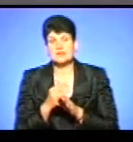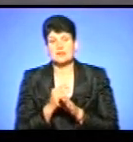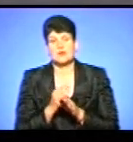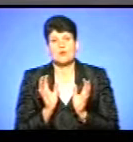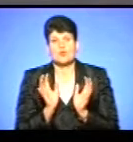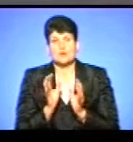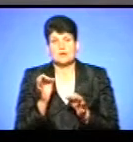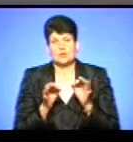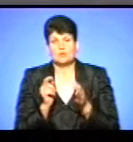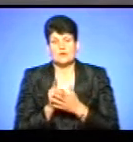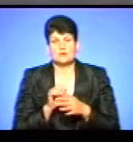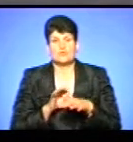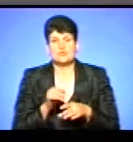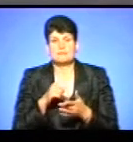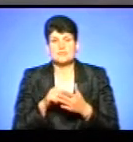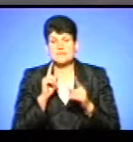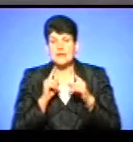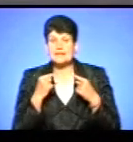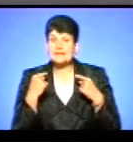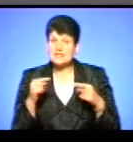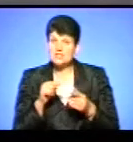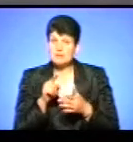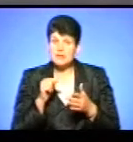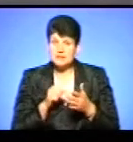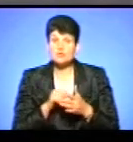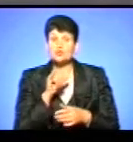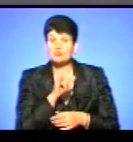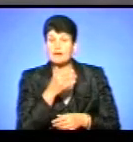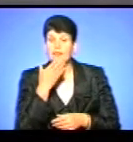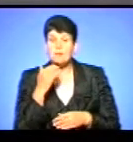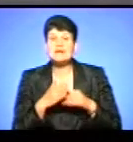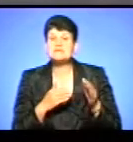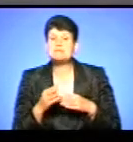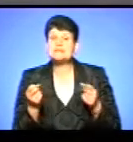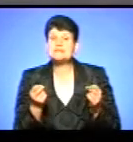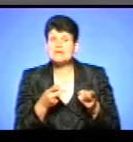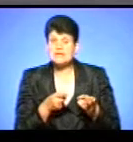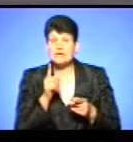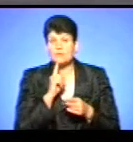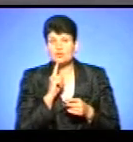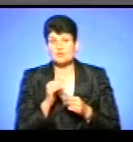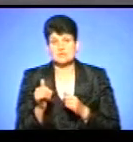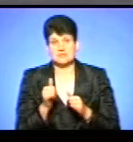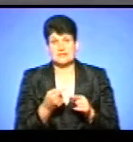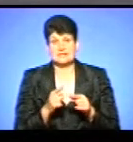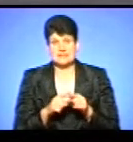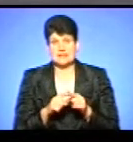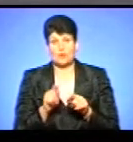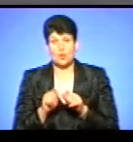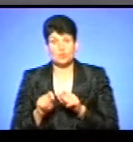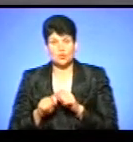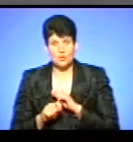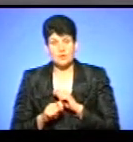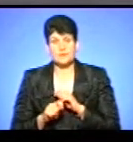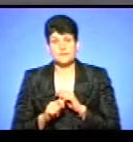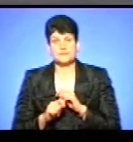здійснювати міська рада. Інше питання, що в них ще немає таких спеціалістів, які поки би забезпечили такий дієвий контроль через то,